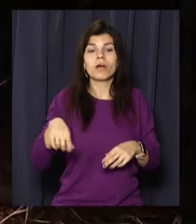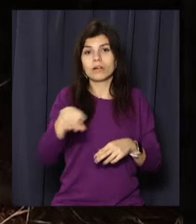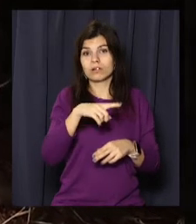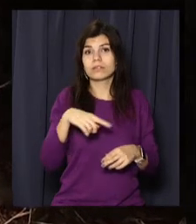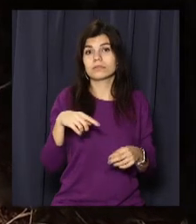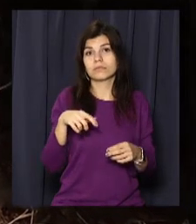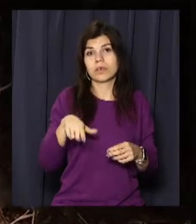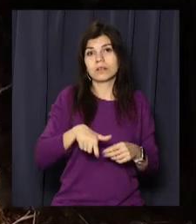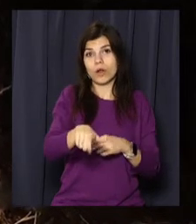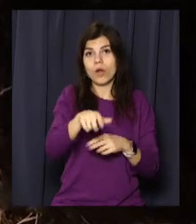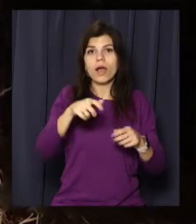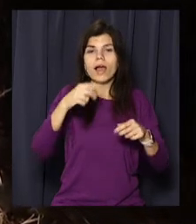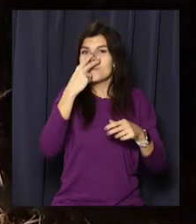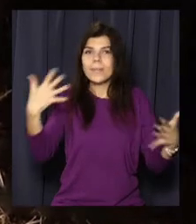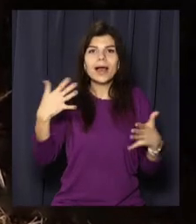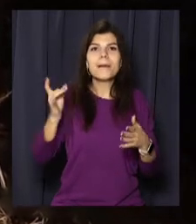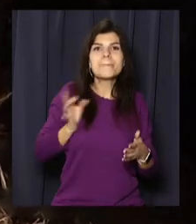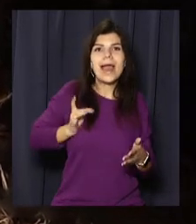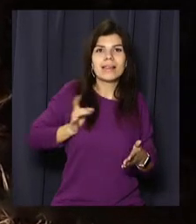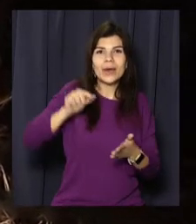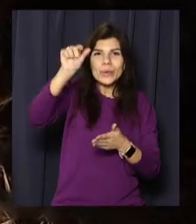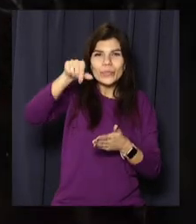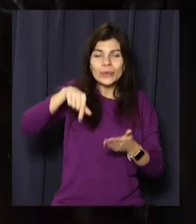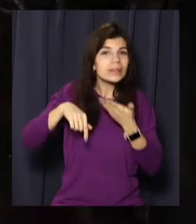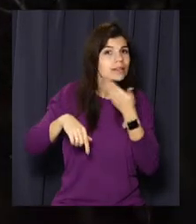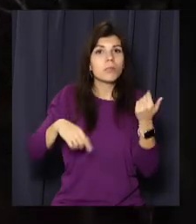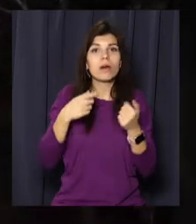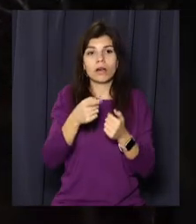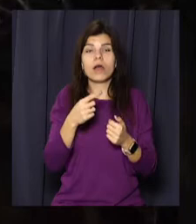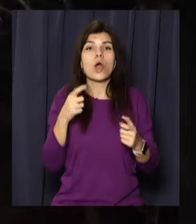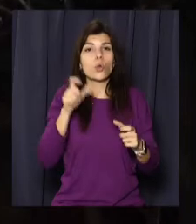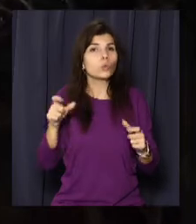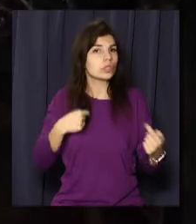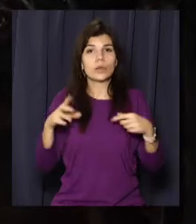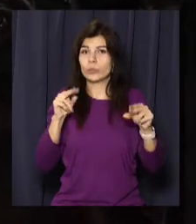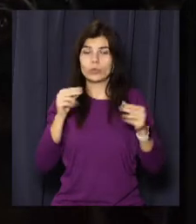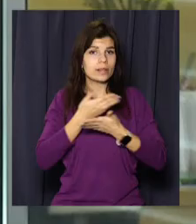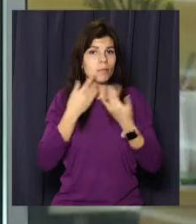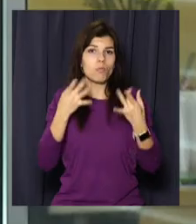розмітки, а тому зовсім не видно краю шляху. Аварія обійшлася без постраждалих.